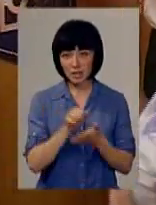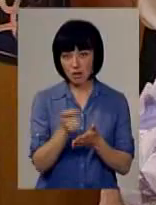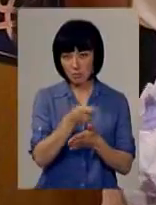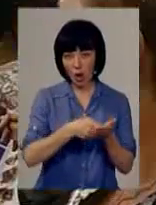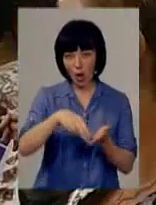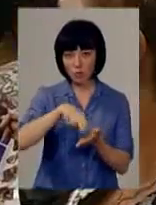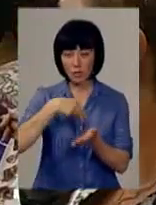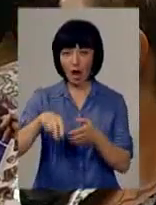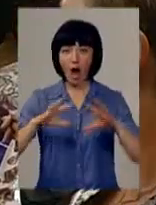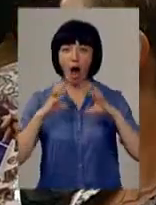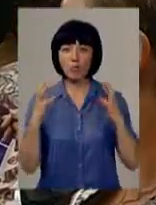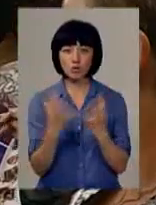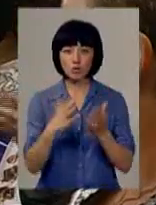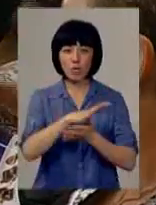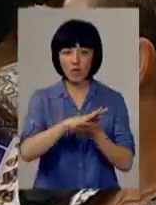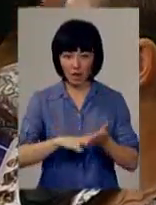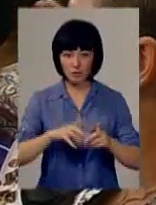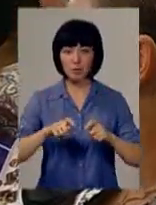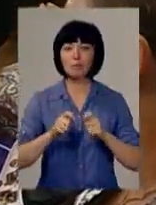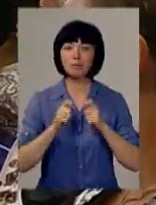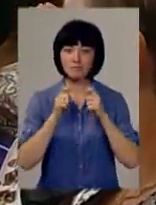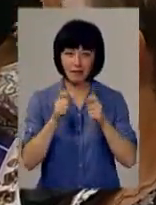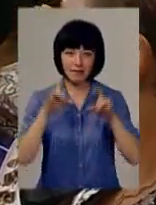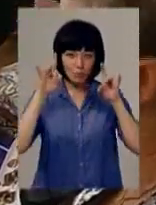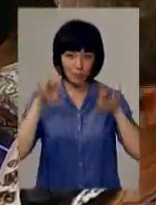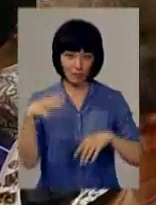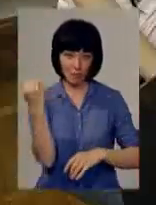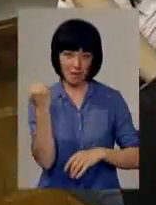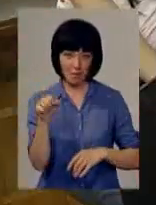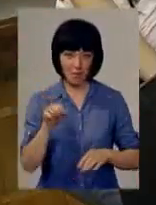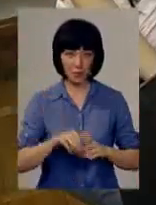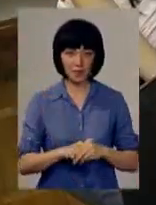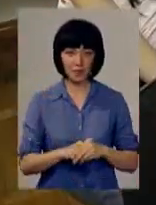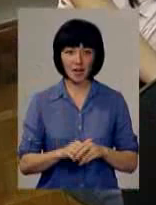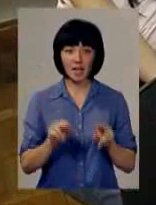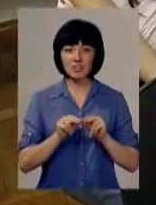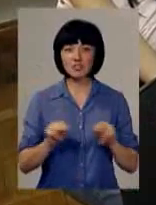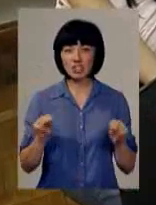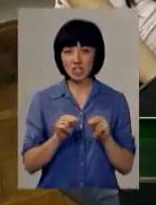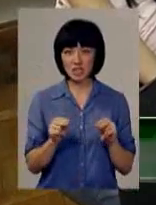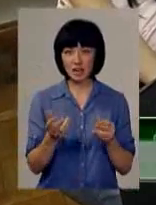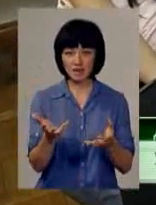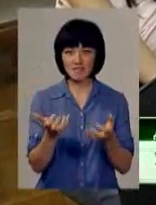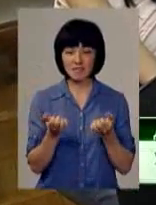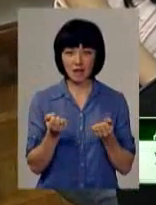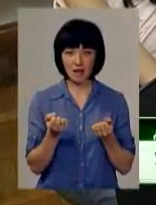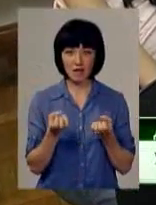розсварбувала гарбуз, який по-дальшому і приніс їй не менш несподівану перемогу. «Вчителька просто взяла